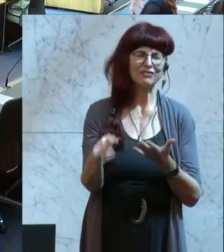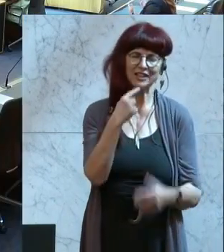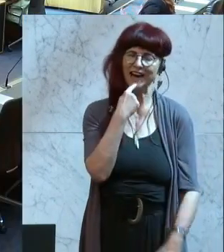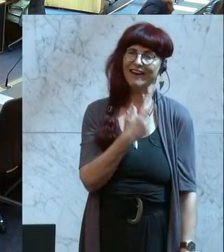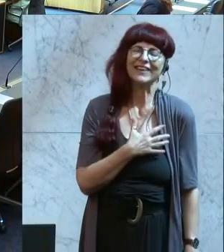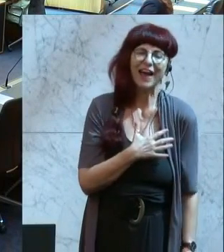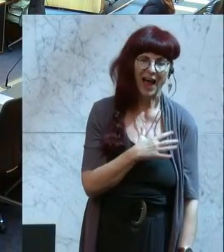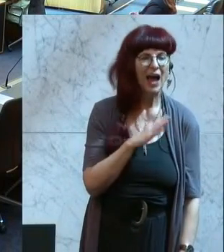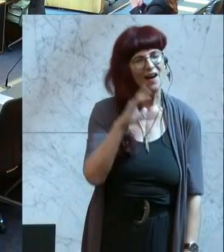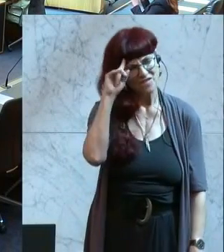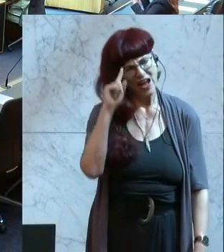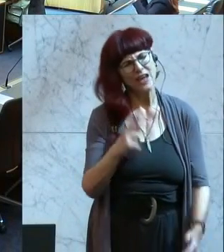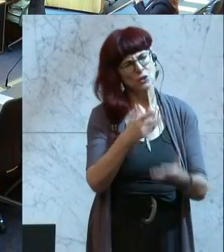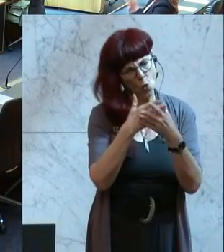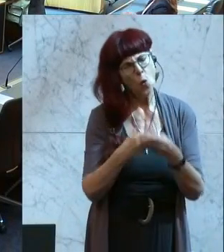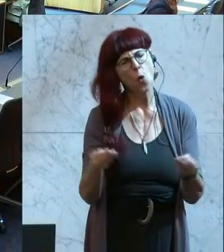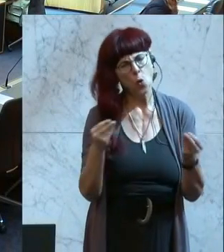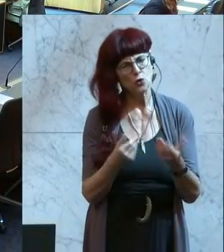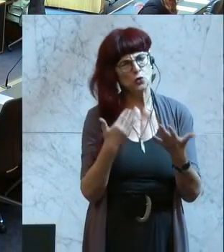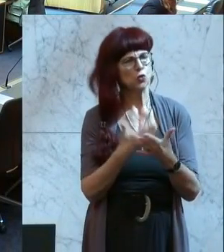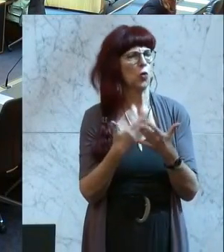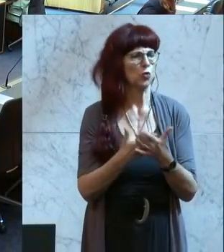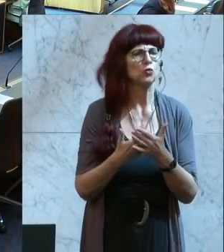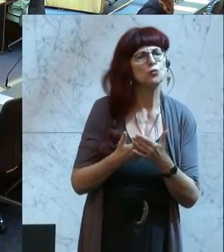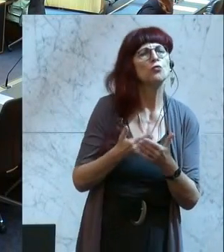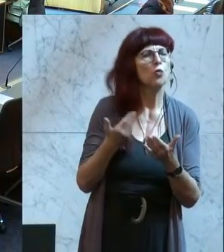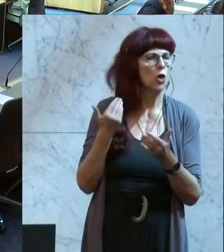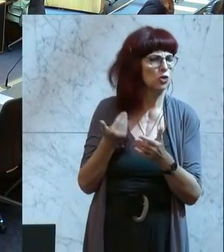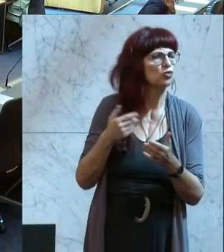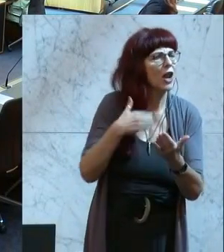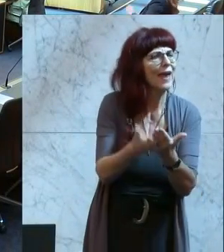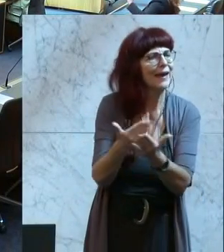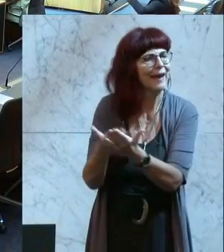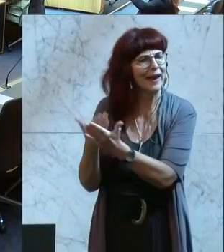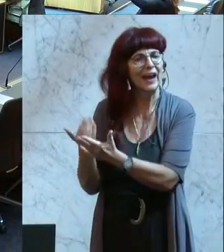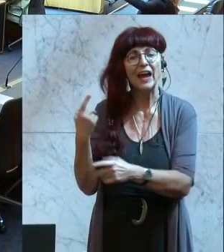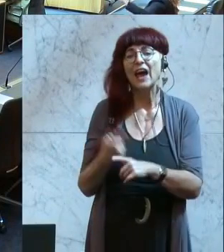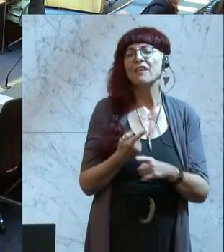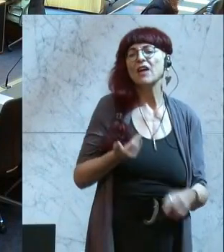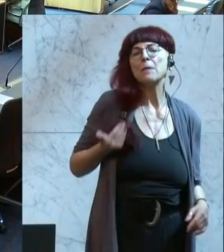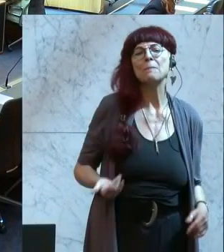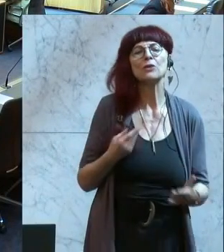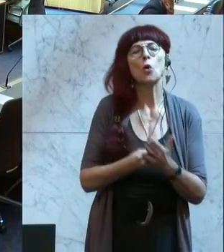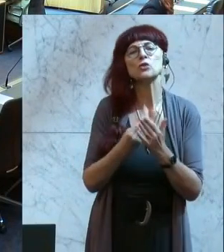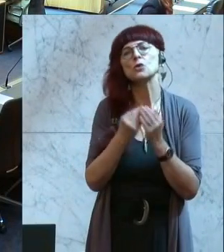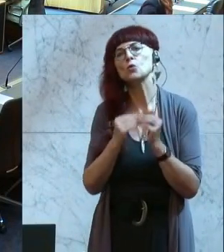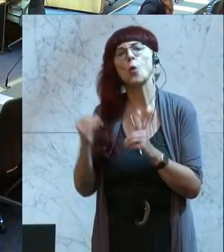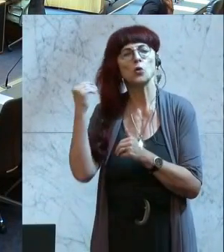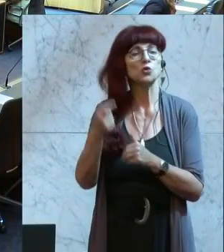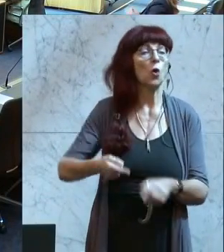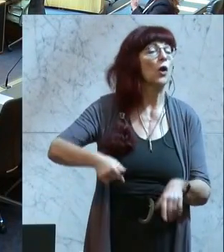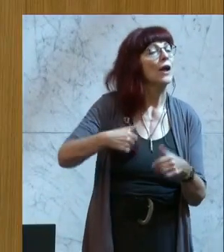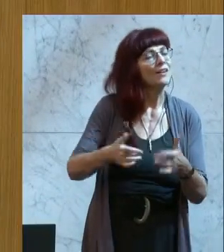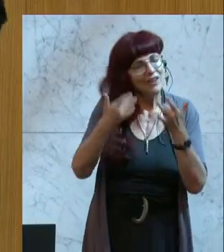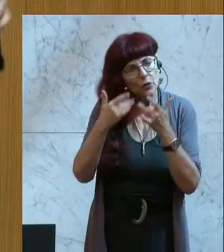Lösungsvorschläge. Sind die Mietkosten zu hoch, dann braucht es ein Kündigungsrecht. Sind die Pensionen zu niedrig, soll man sich bitte privat